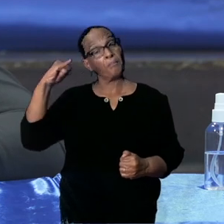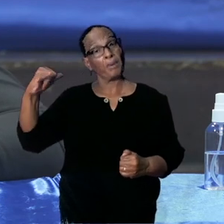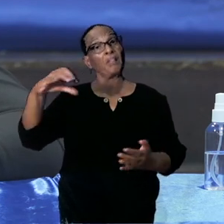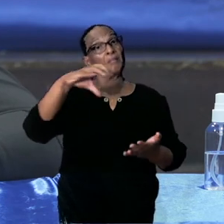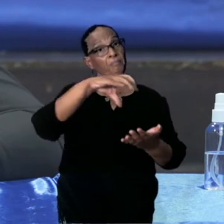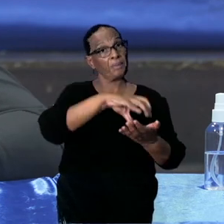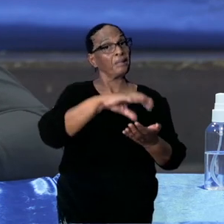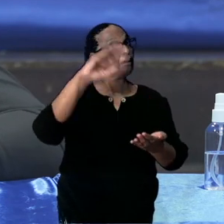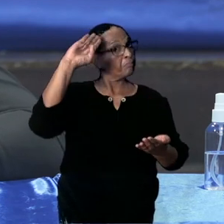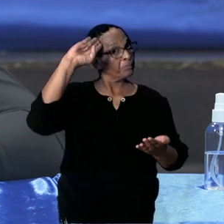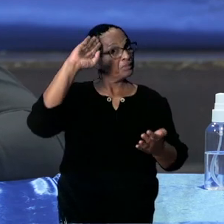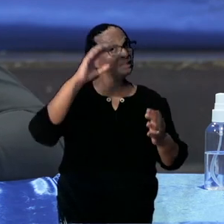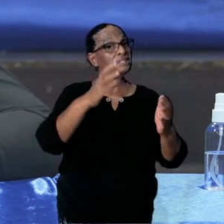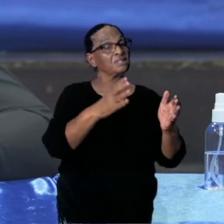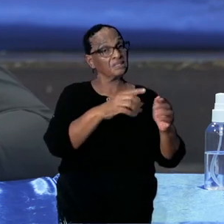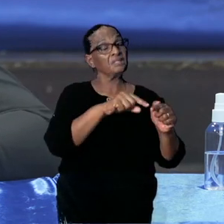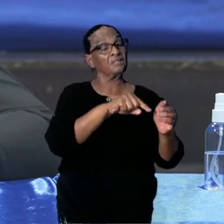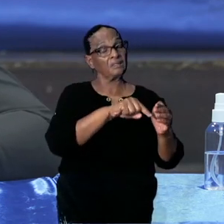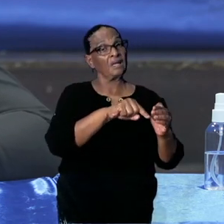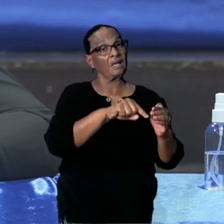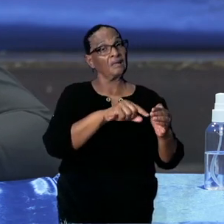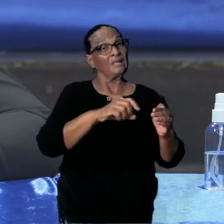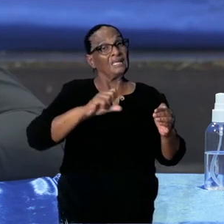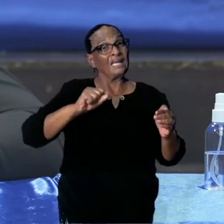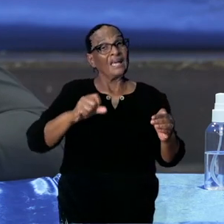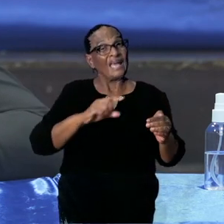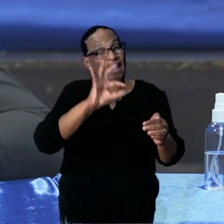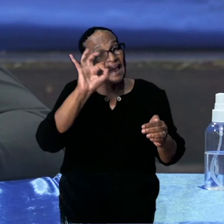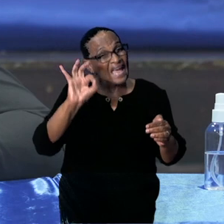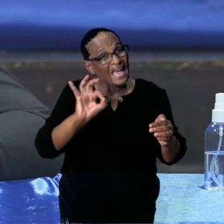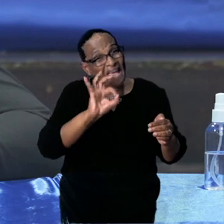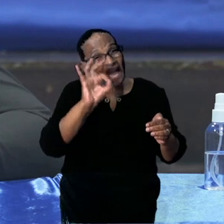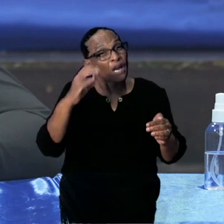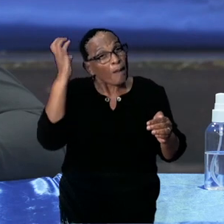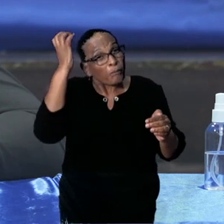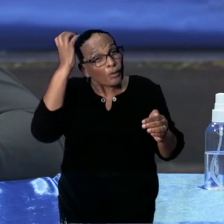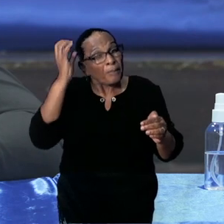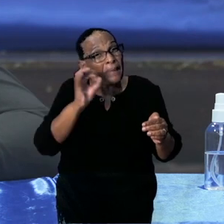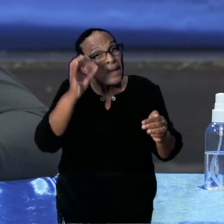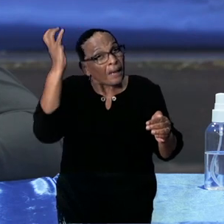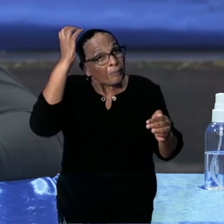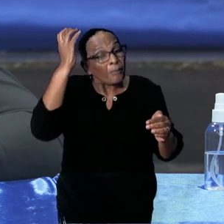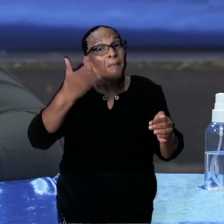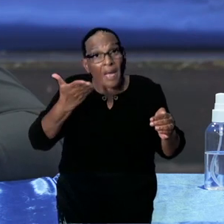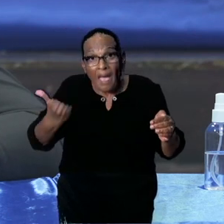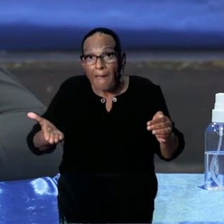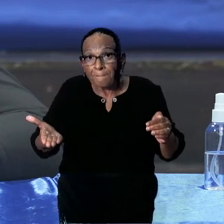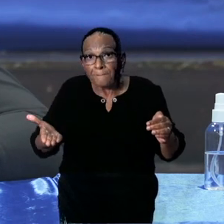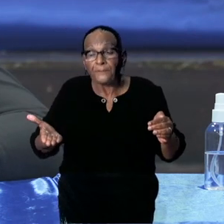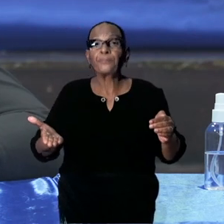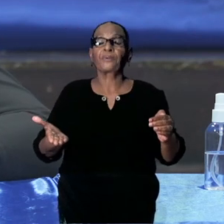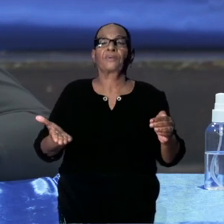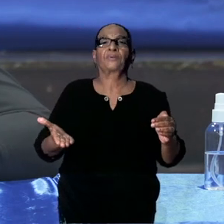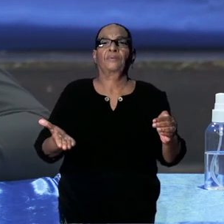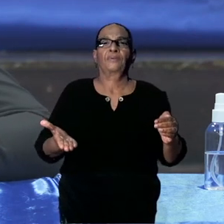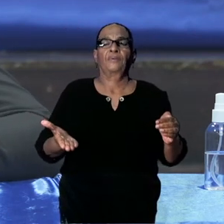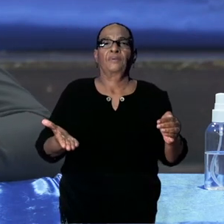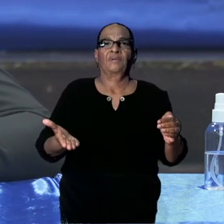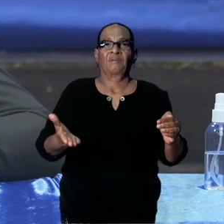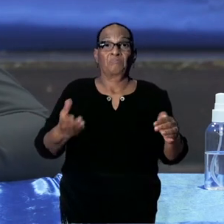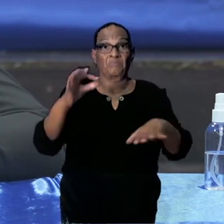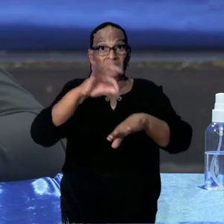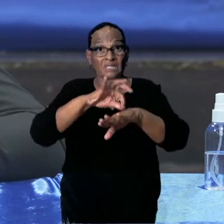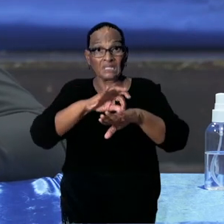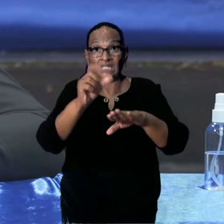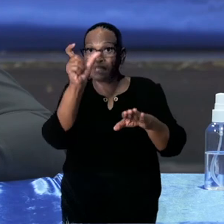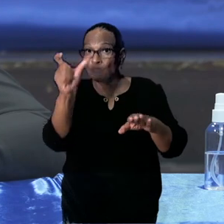er inderdaad dringende meldingen kunnen worden gedaan. Als bijvoorbeeld iemand